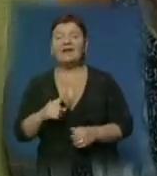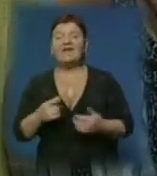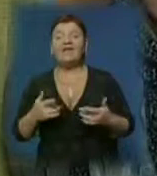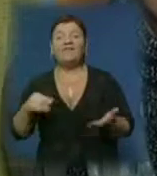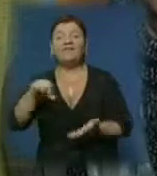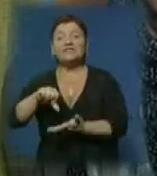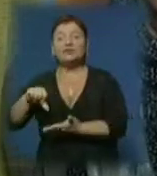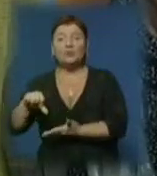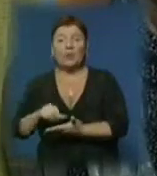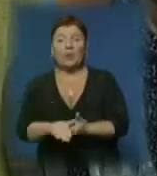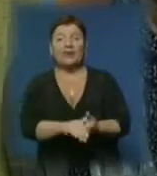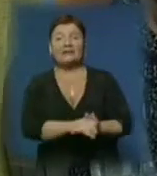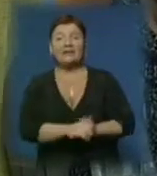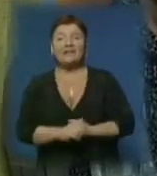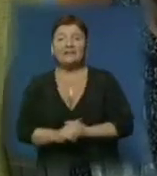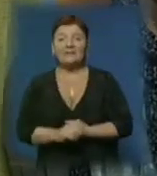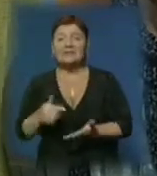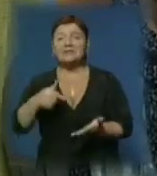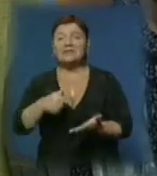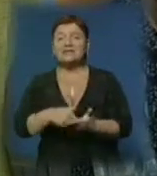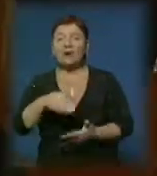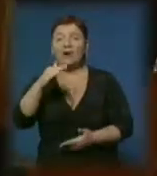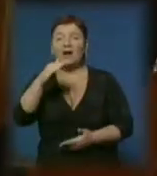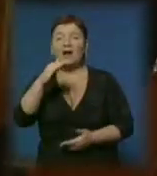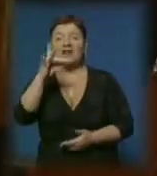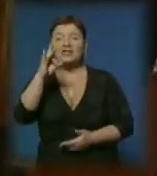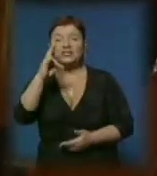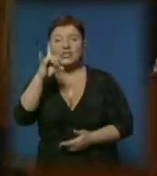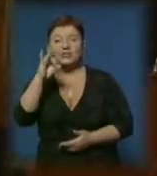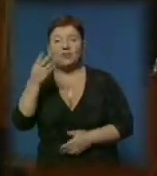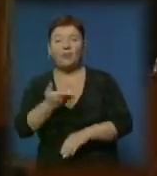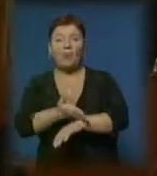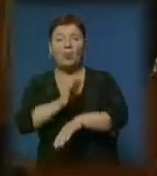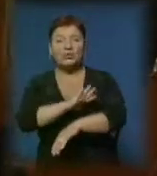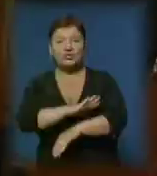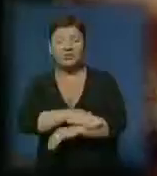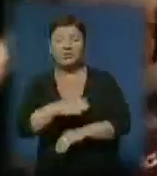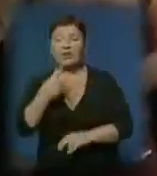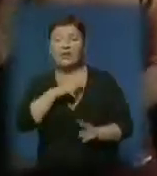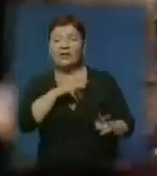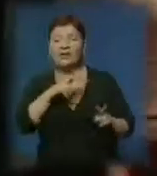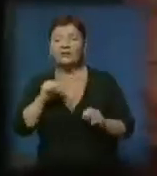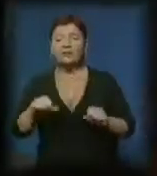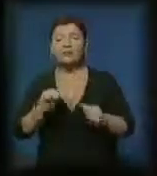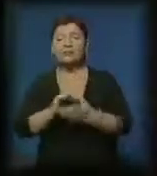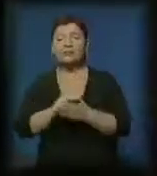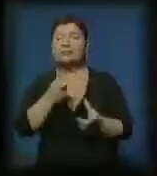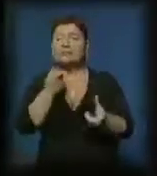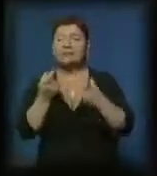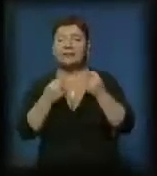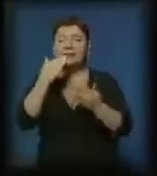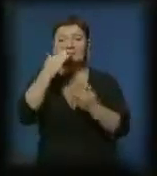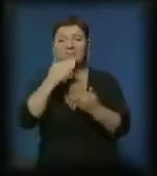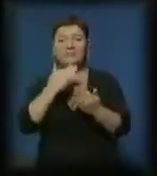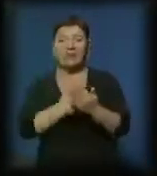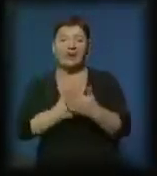колектива з міста Жешу в Польщі. За три фестивальні дні глядач зможе познайомитись із родзинками репертуарів